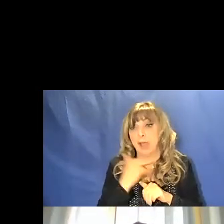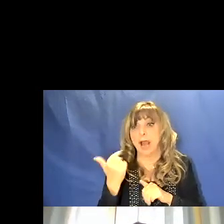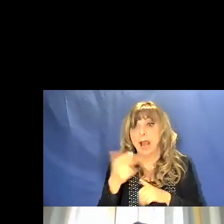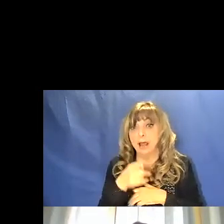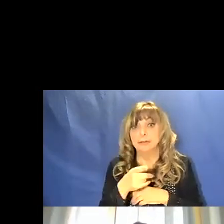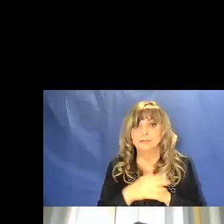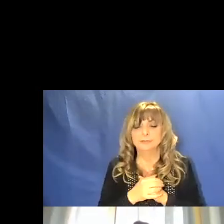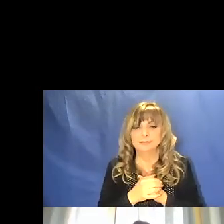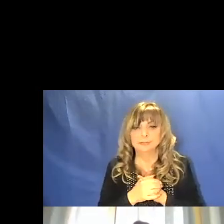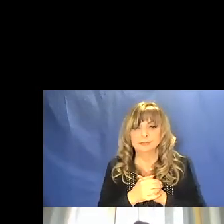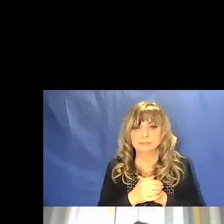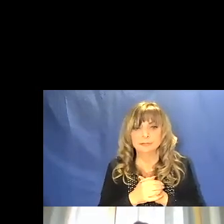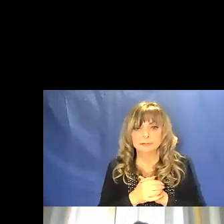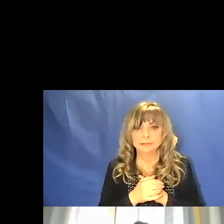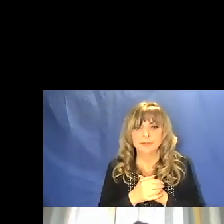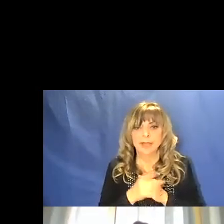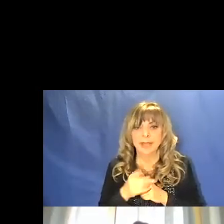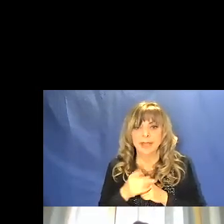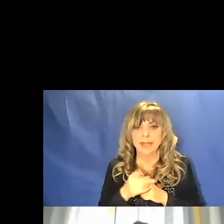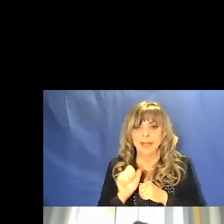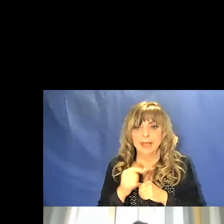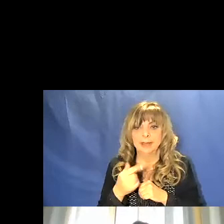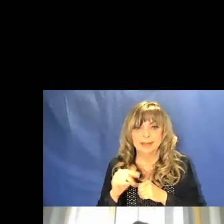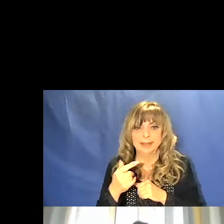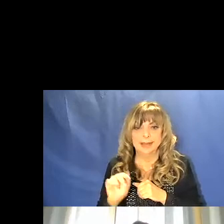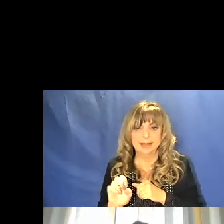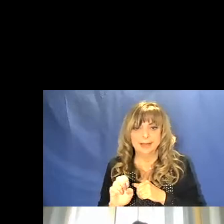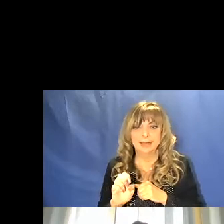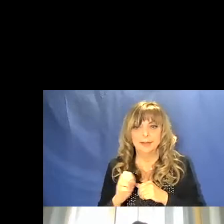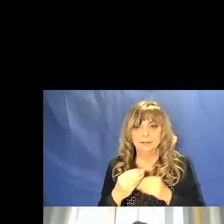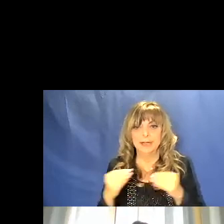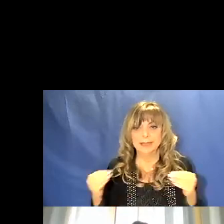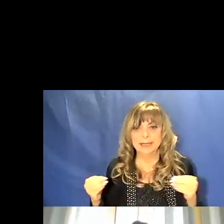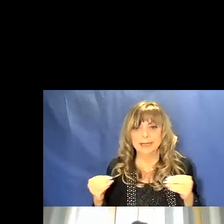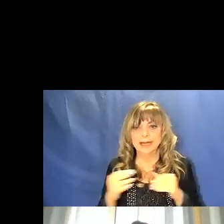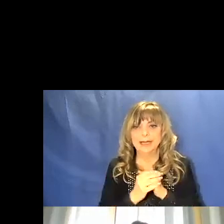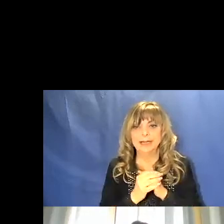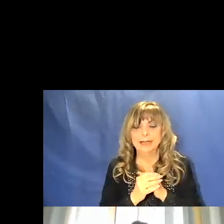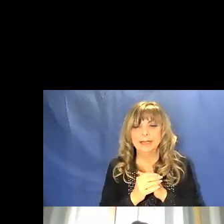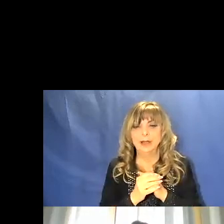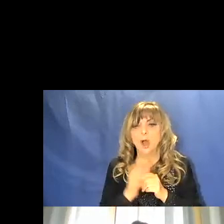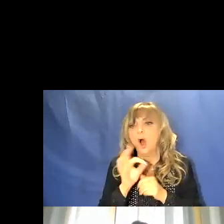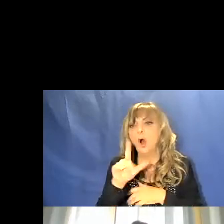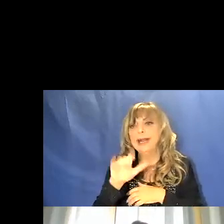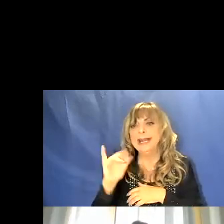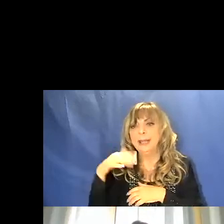ghettite come materiale oppure limonite